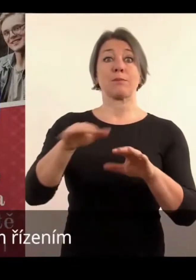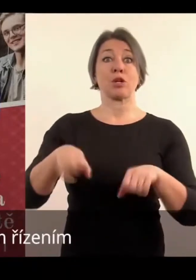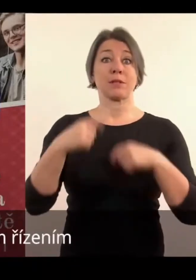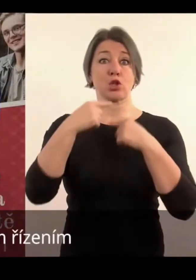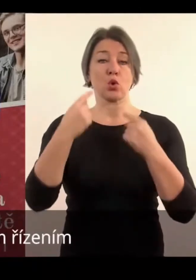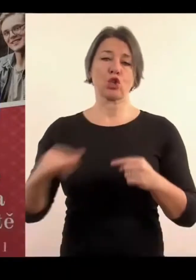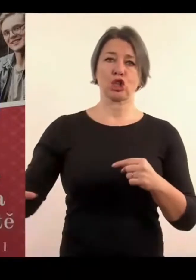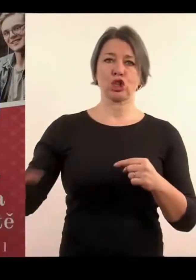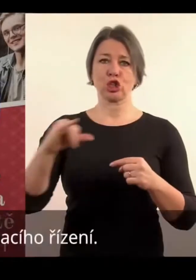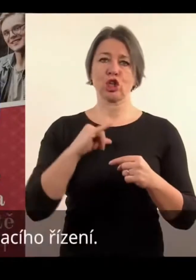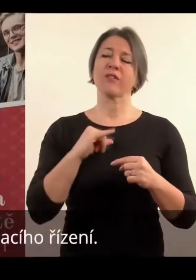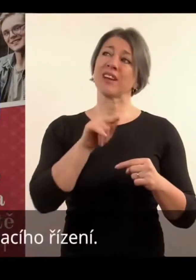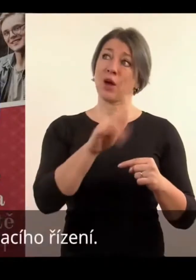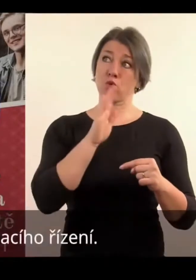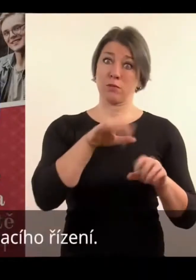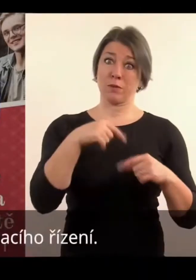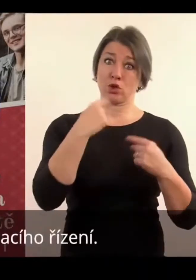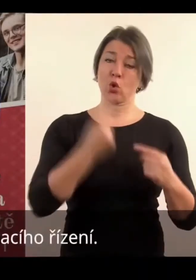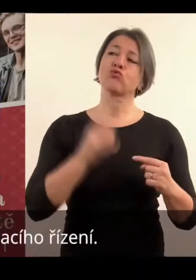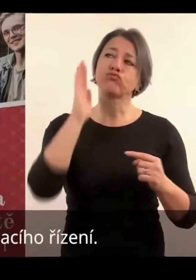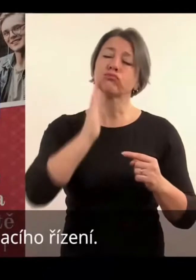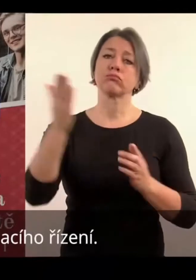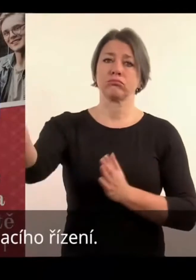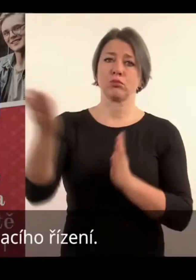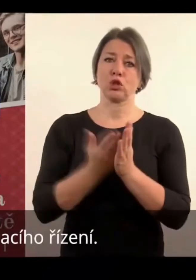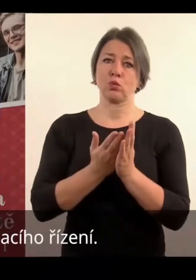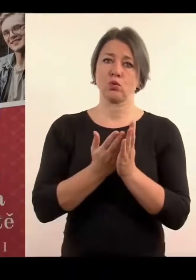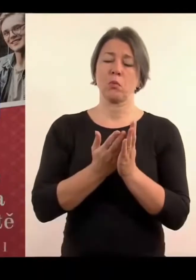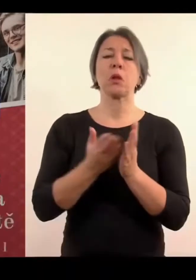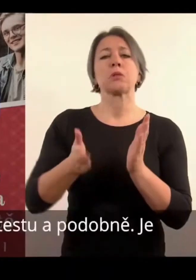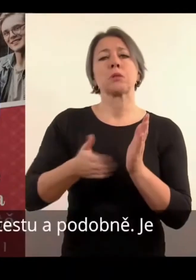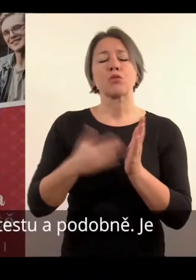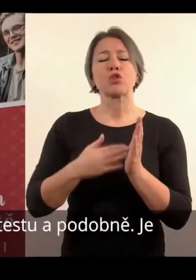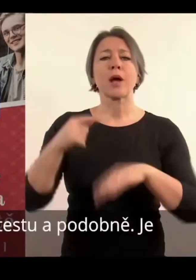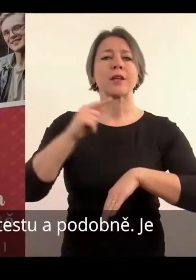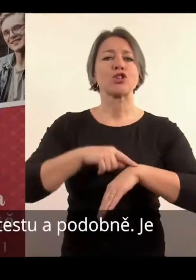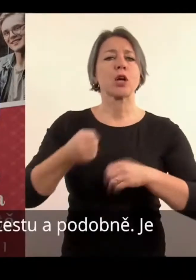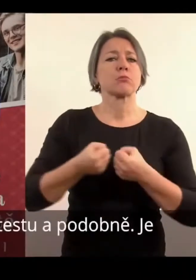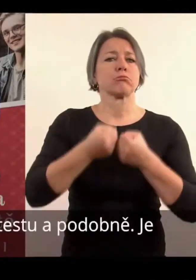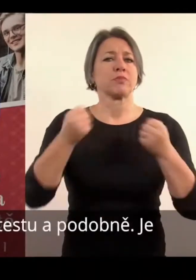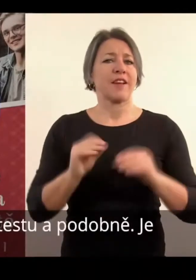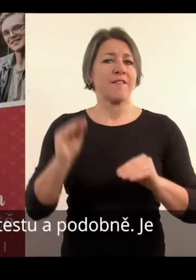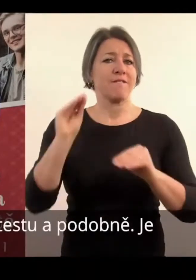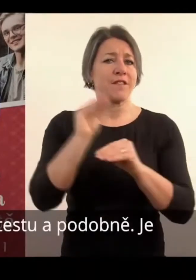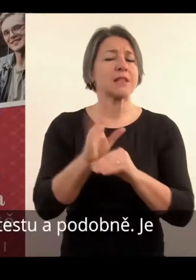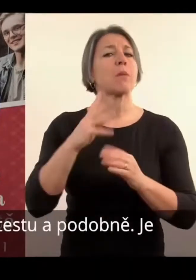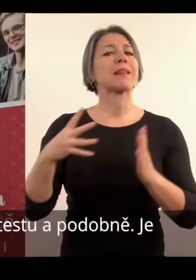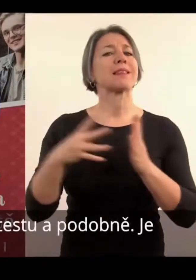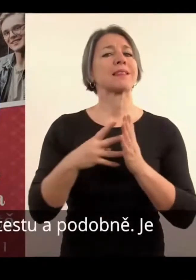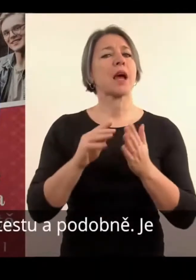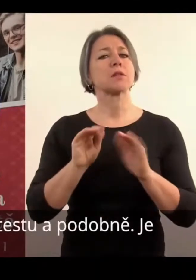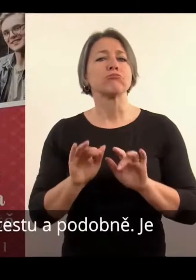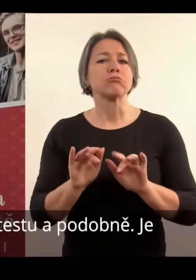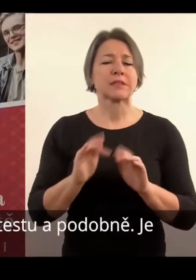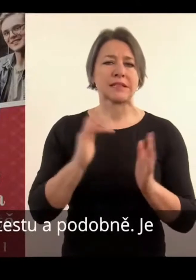zařádat o modifikaci úpravu přijímacímho řízení. Můžete dostat třeba více času na stejný teřko a podobný. Je